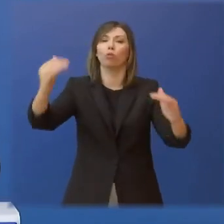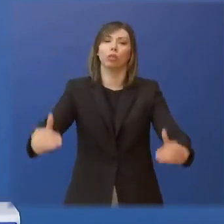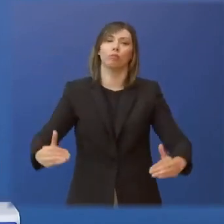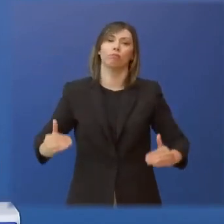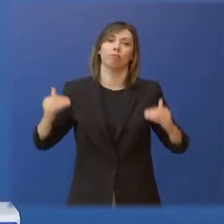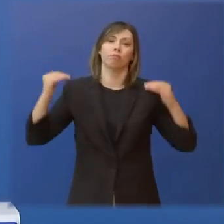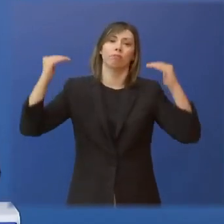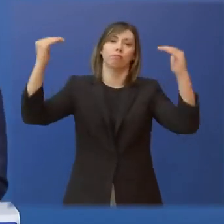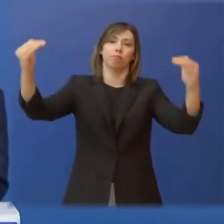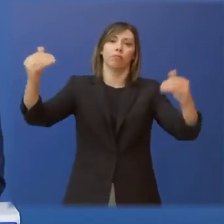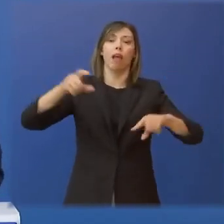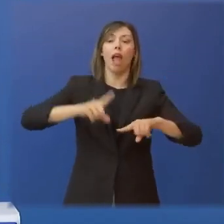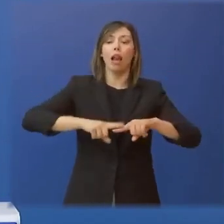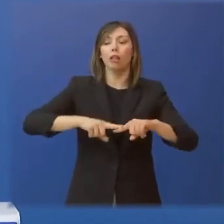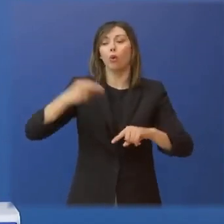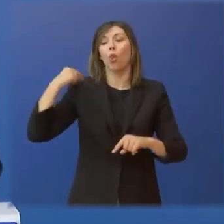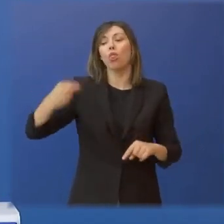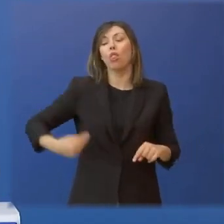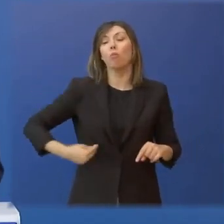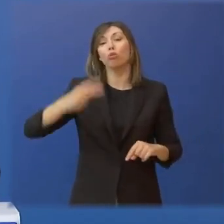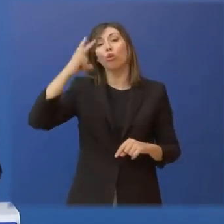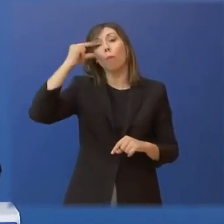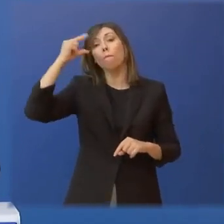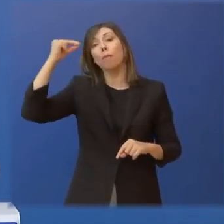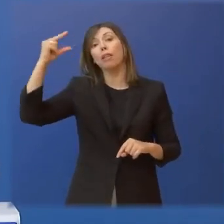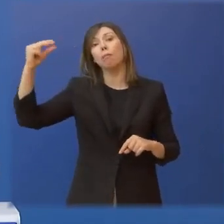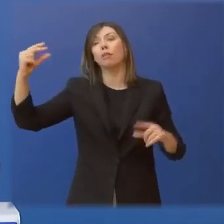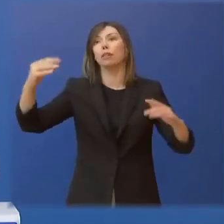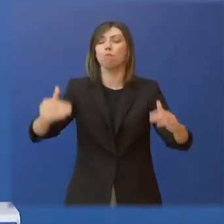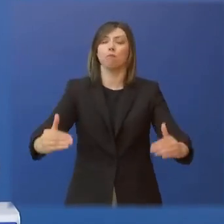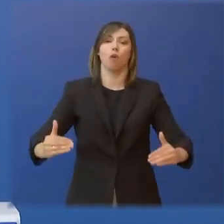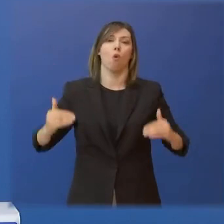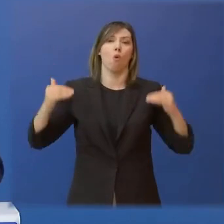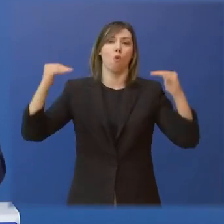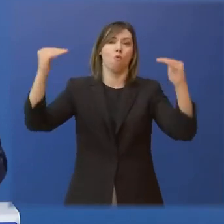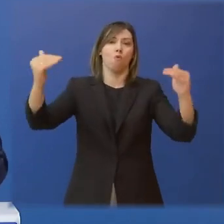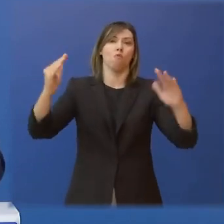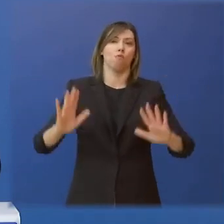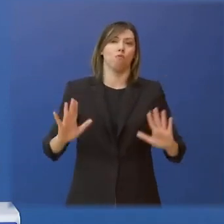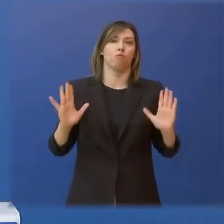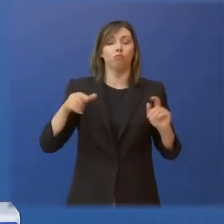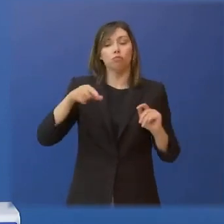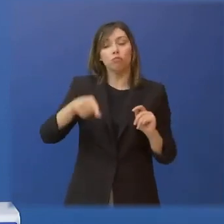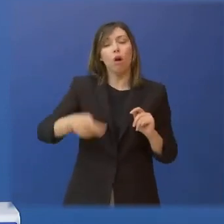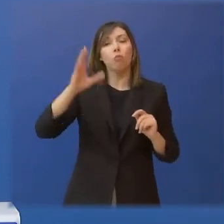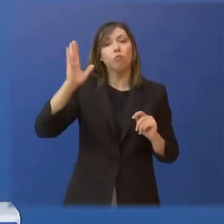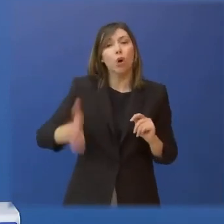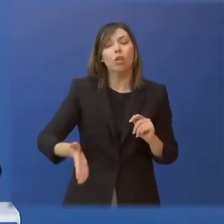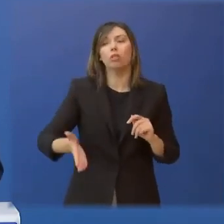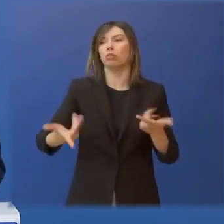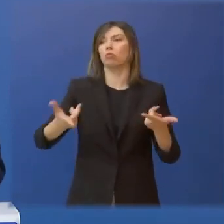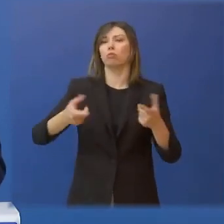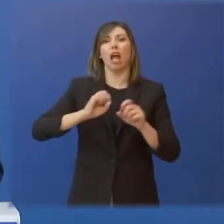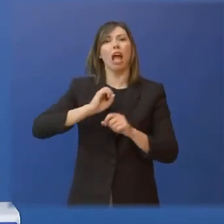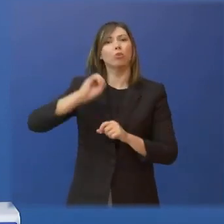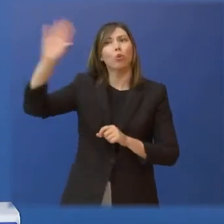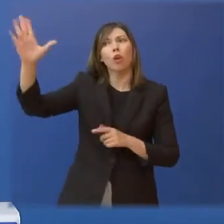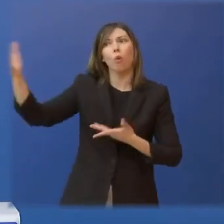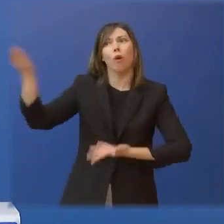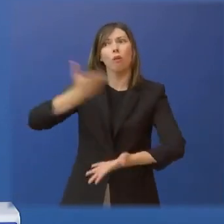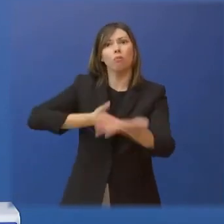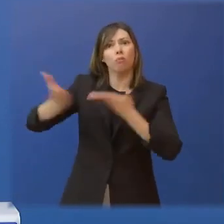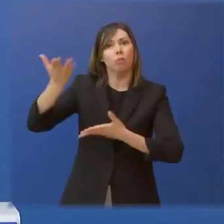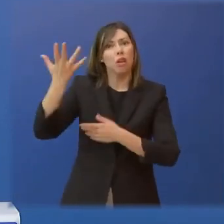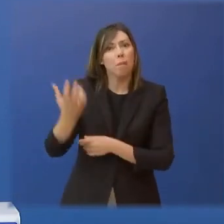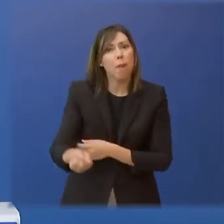που χρόνια γίνεται στο Ελληνικό Δημόσιο Πανεπιστήμιο. Ένα πανεπιστήμιο που δίνει τη δυνατότητα για εσωτερικά εράσμους, ένα πανεπιστήμιο που δίνει τη δυνατότητα να